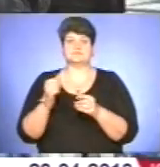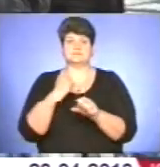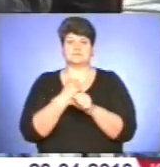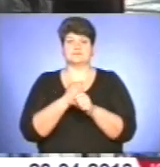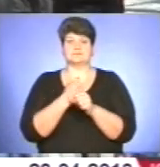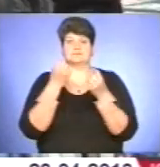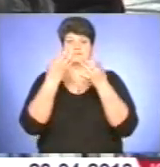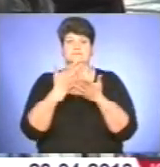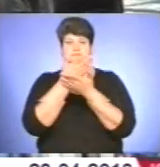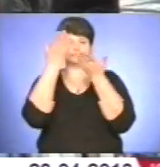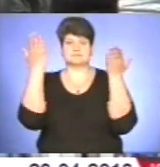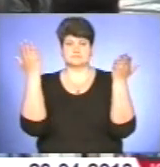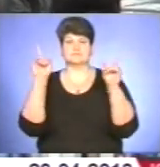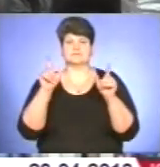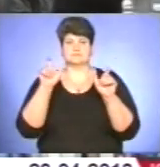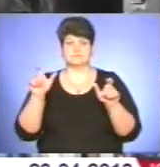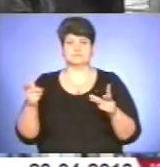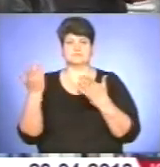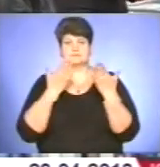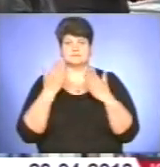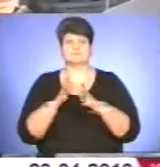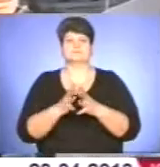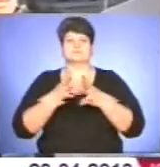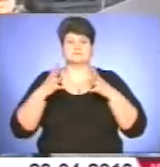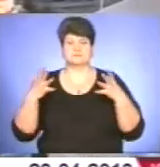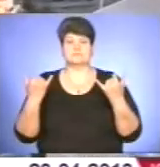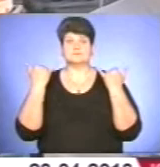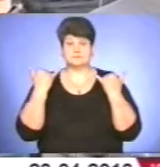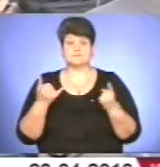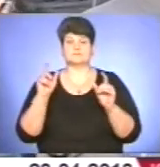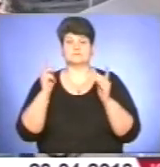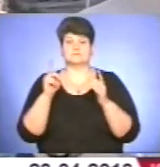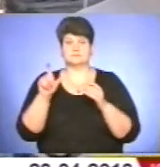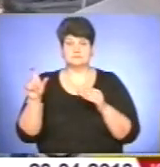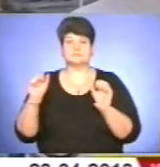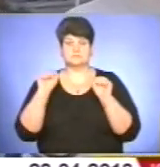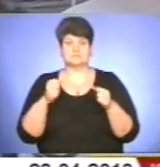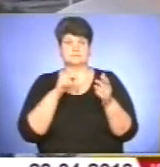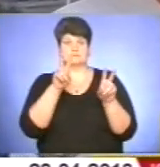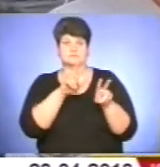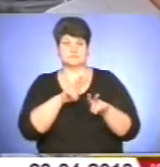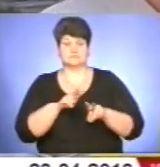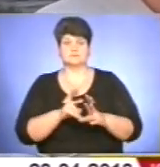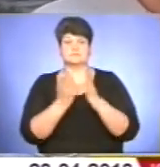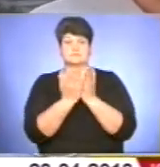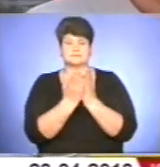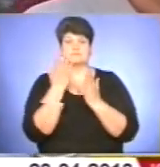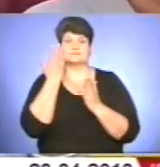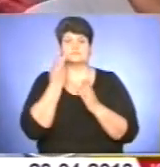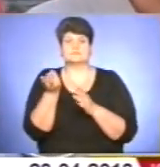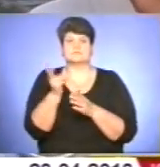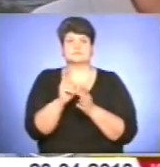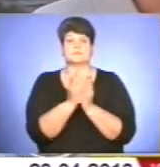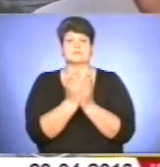Усе для того, щоб тернополяни читали більше. Сьогодні читачі можуть переглянути книги, тому що коли люди приходять в